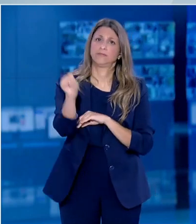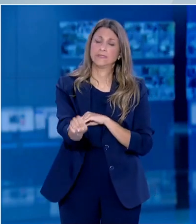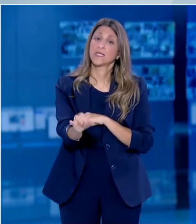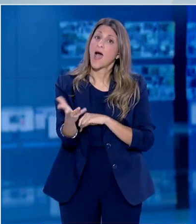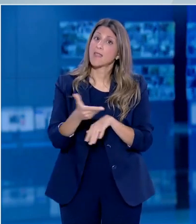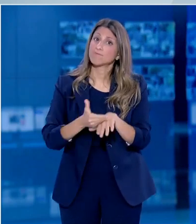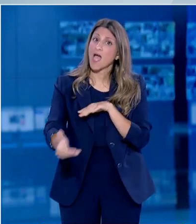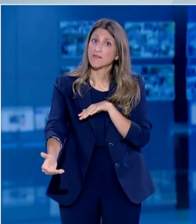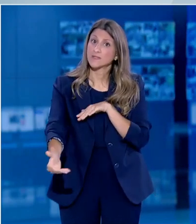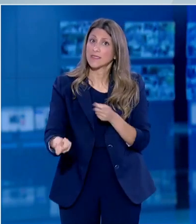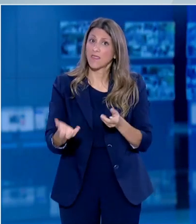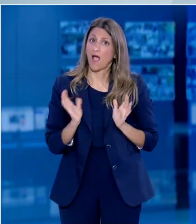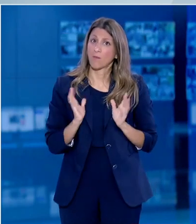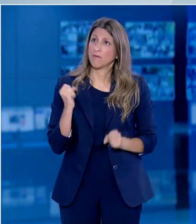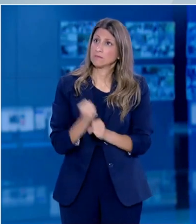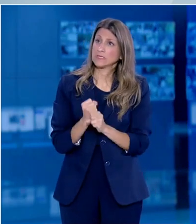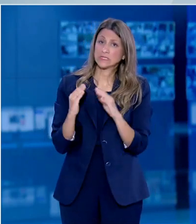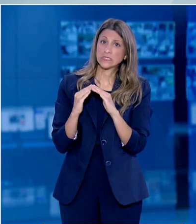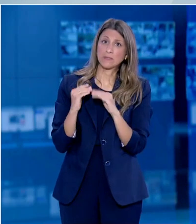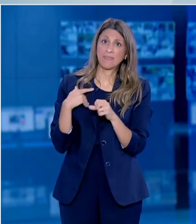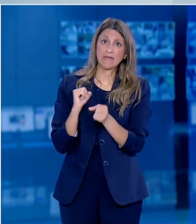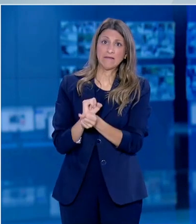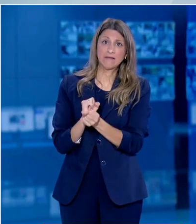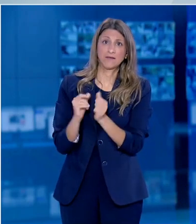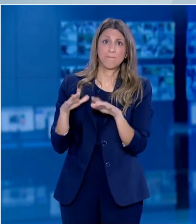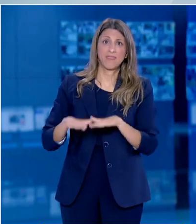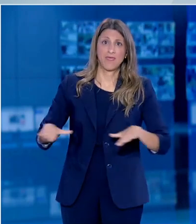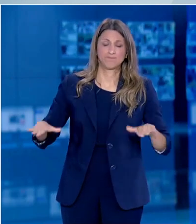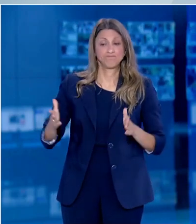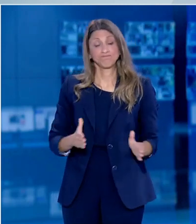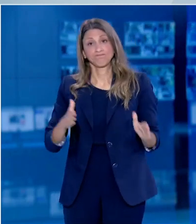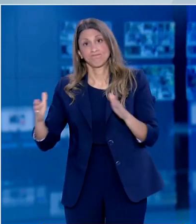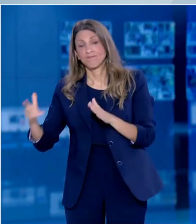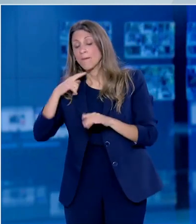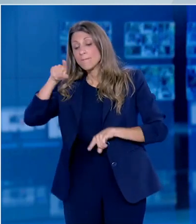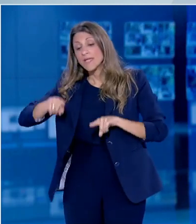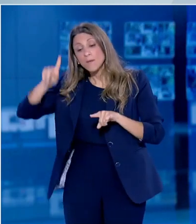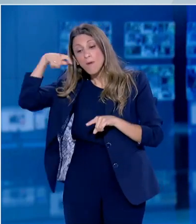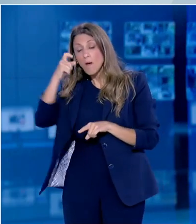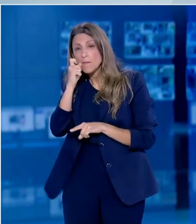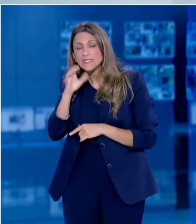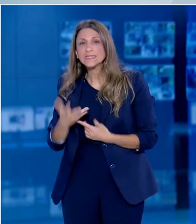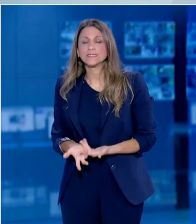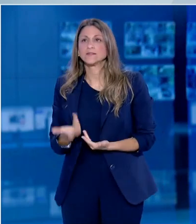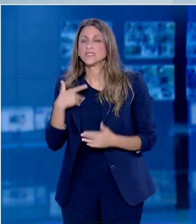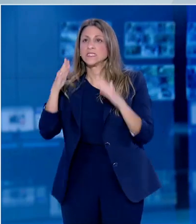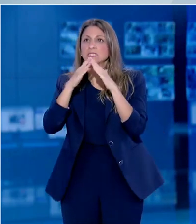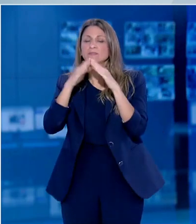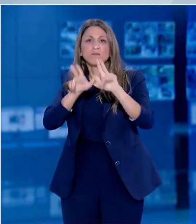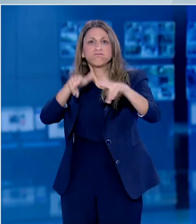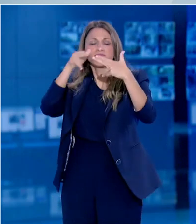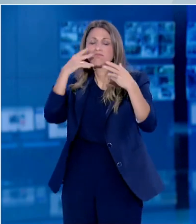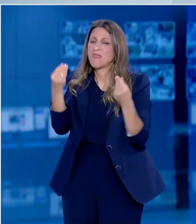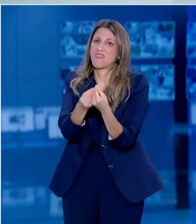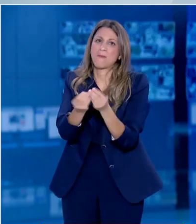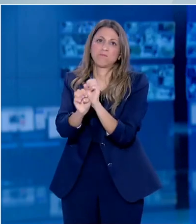καθυστηρίσει αρκετά. Απ' την άλλη μεριά, πολλοί γονείς δεν μπορούν να υποστηρίξουν η αδίποτε εκπαιδευτική διδασκαλία στο σπίτι ούτε